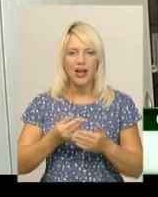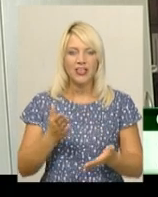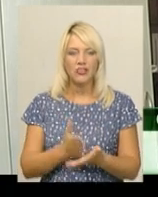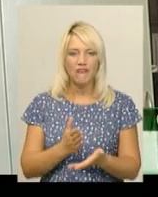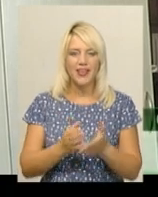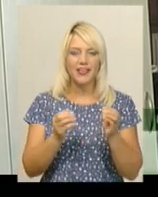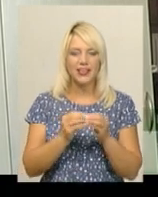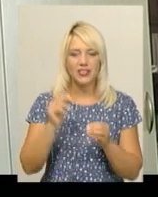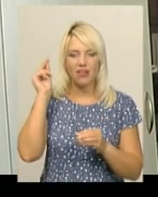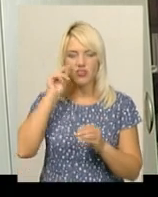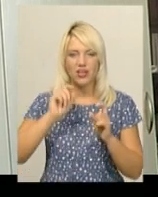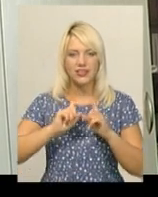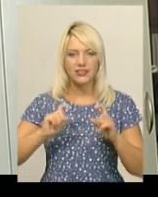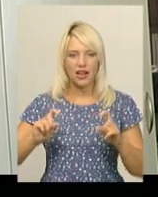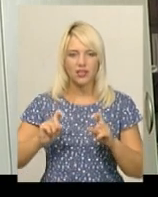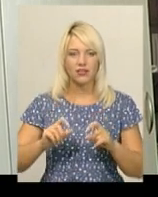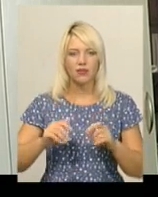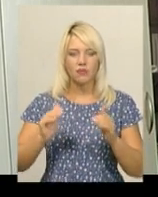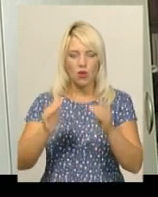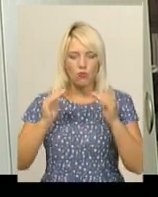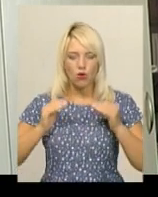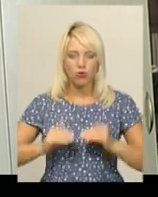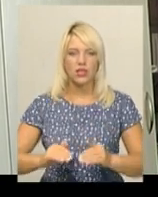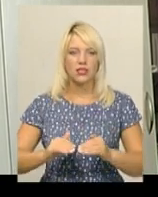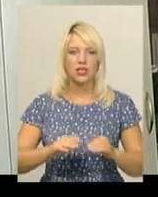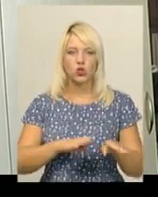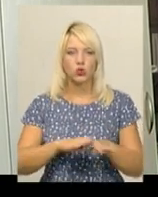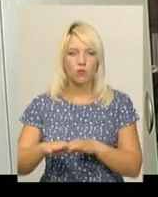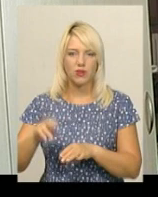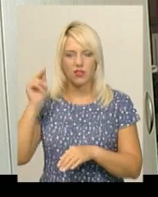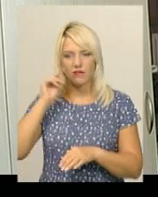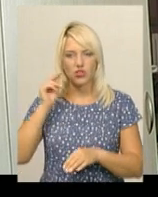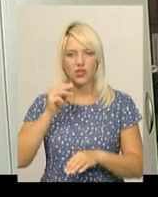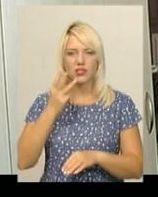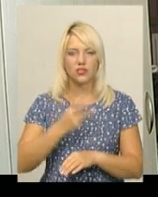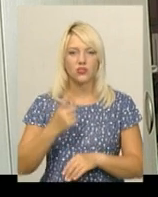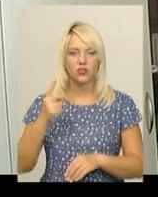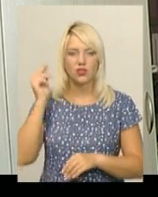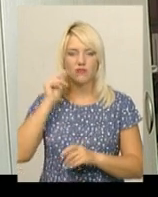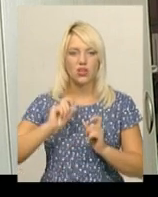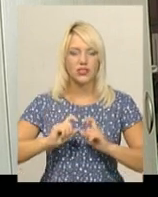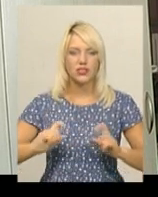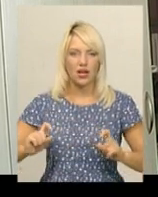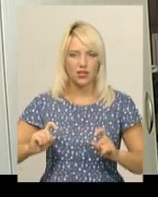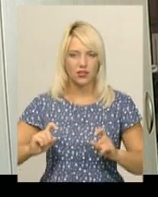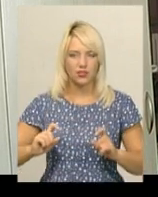10 навчальних закладів понизили ступені навчання. І ще 31 навчальний заклад